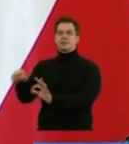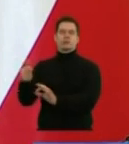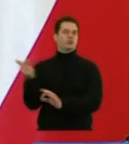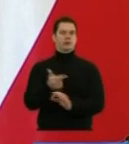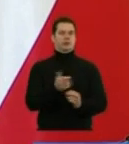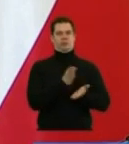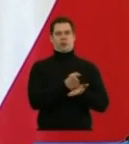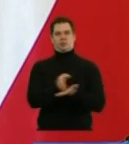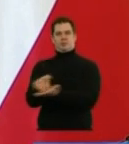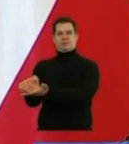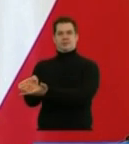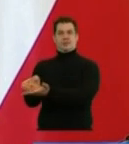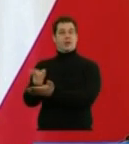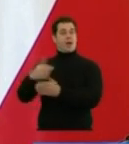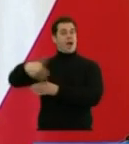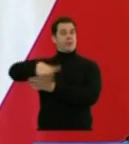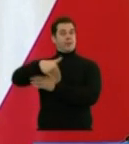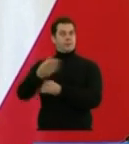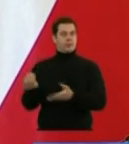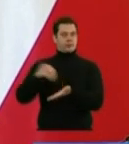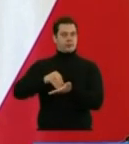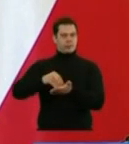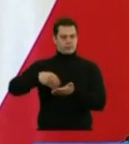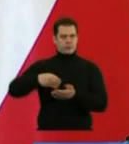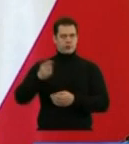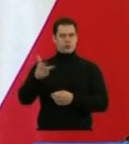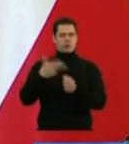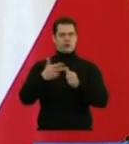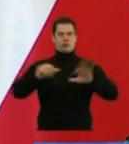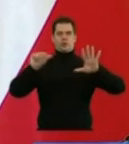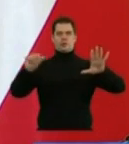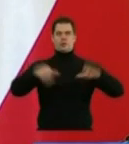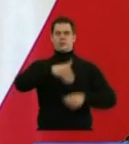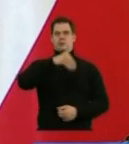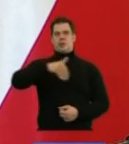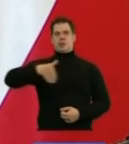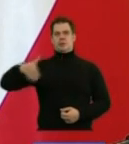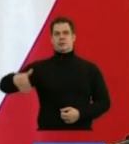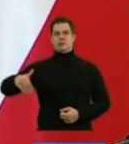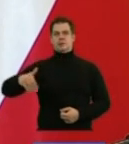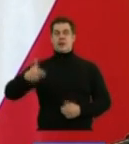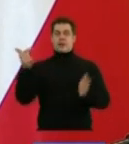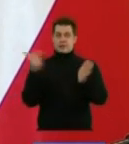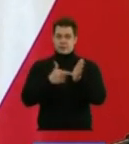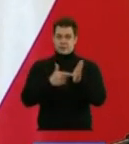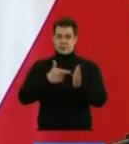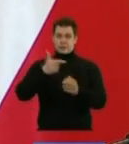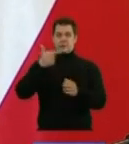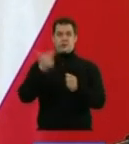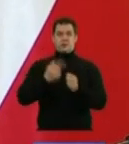Plus to około 36 miliardów złotych. W tym budżecie roku 2021